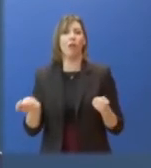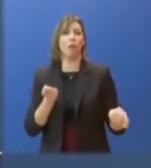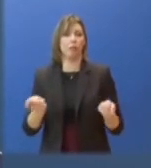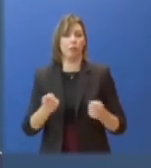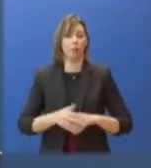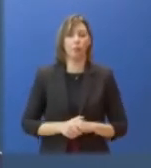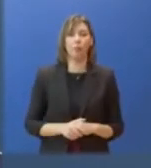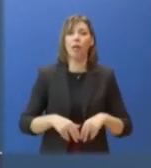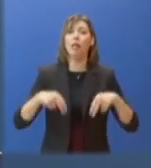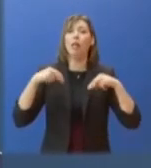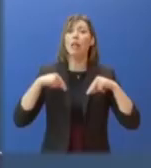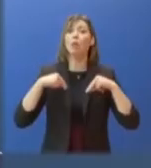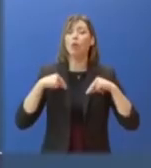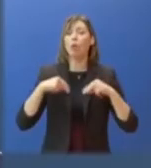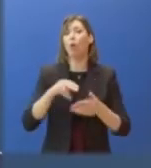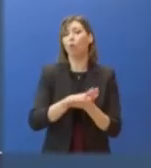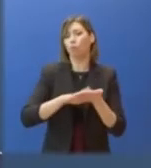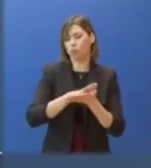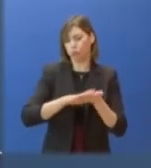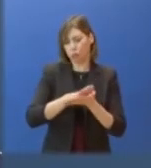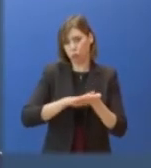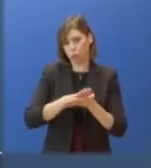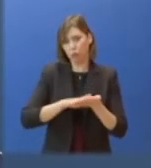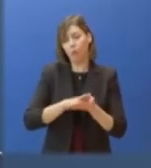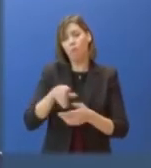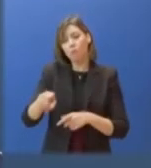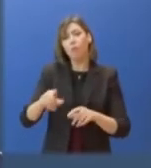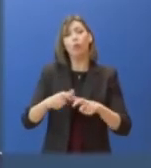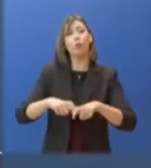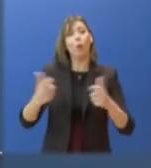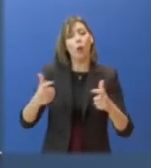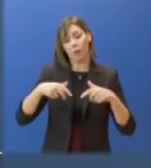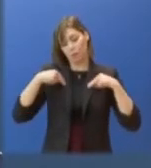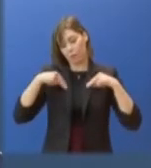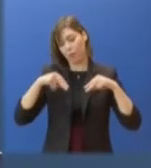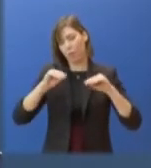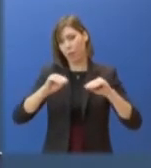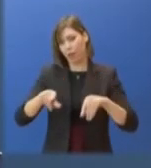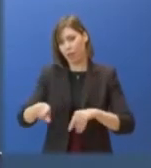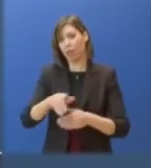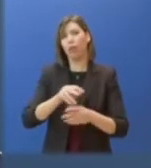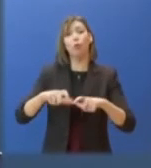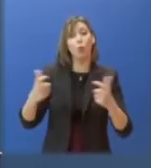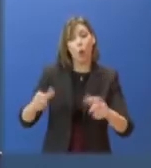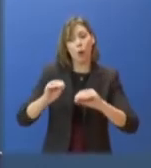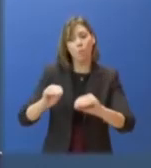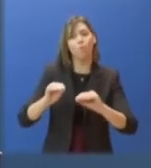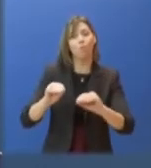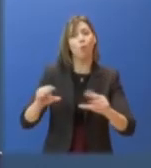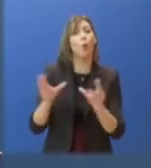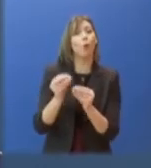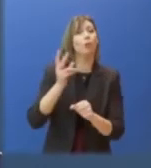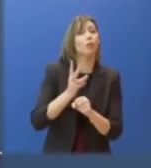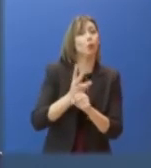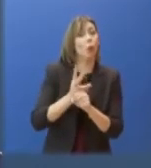Θρησκευμάτων υλοποιεί πρόγραμμα σεξουαλικής αγωγής στα σχολεία. Το Υπουργείο Αθλητισμού υλοποιεί δράσεις κατά της διαφθοράς της σεξουαλικής βίας